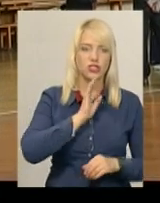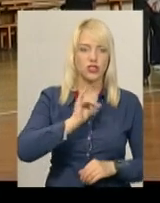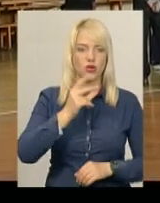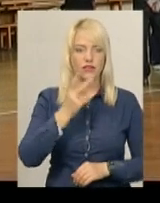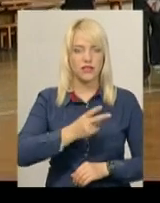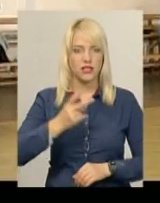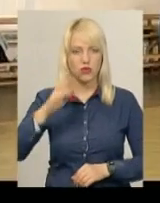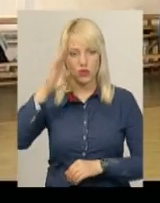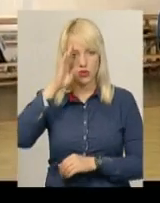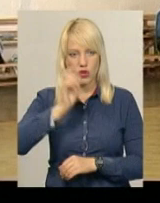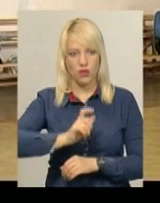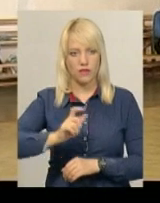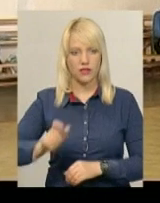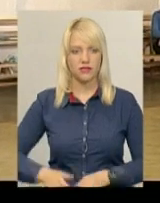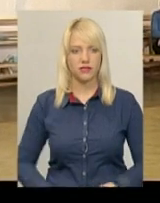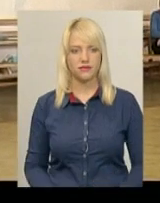чоловіків.